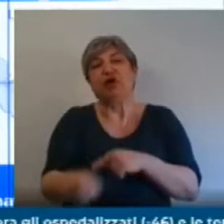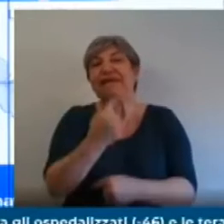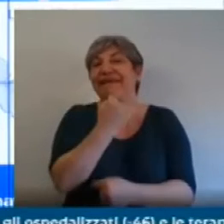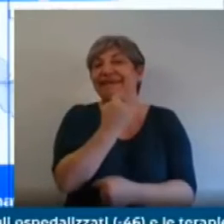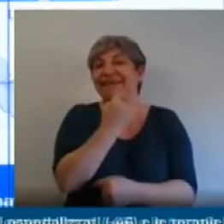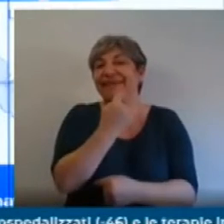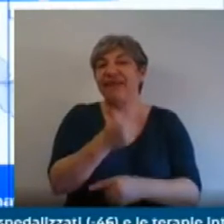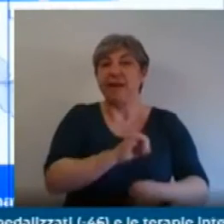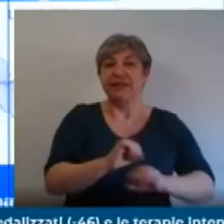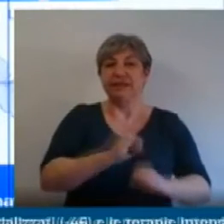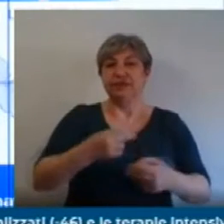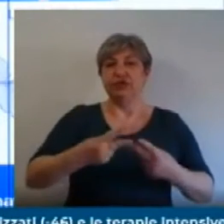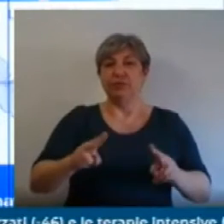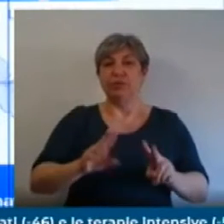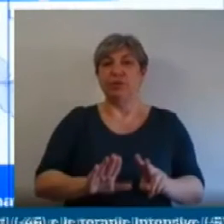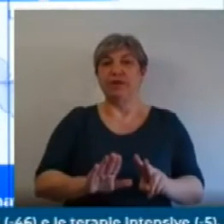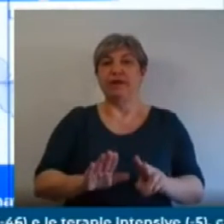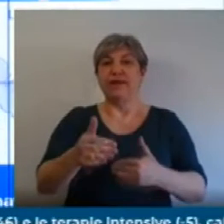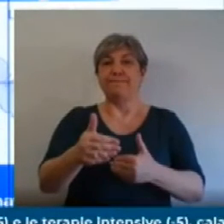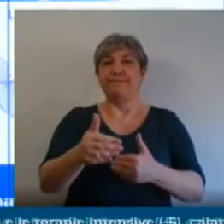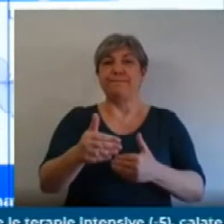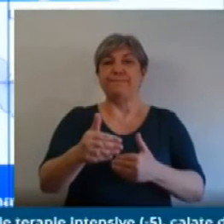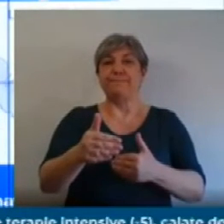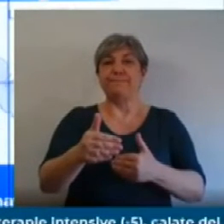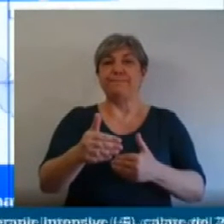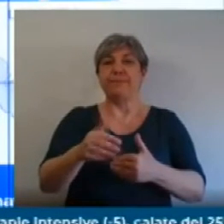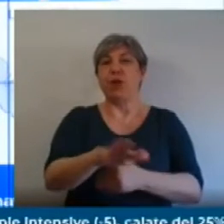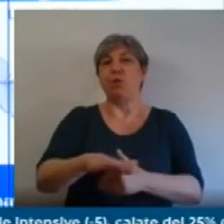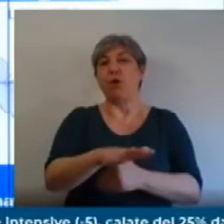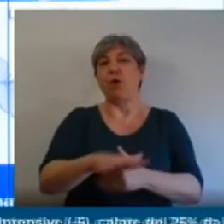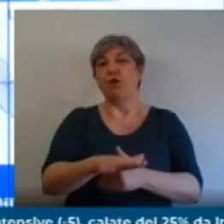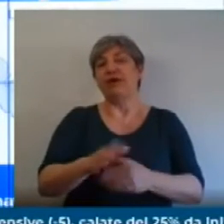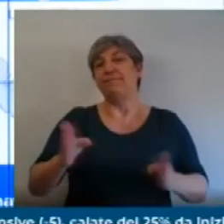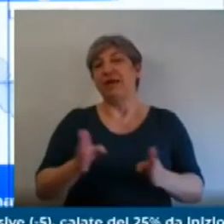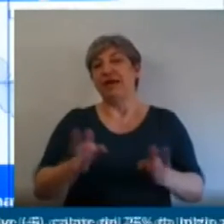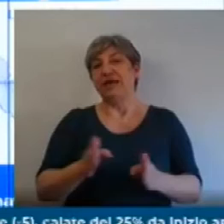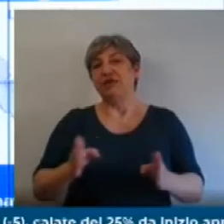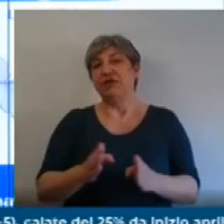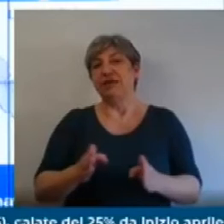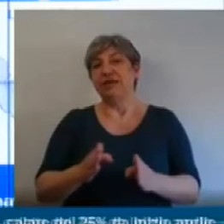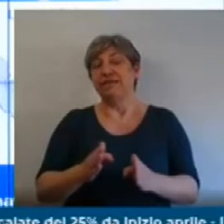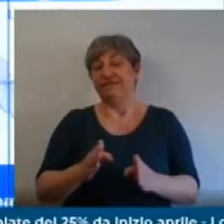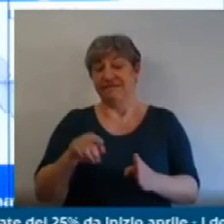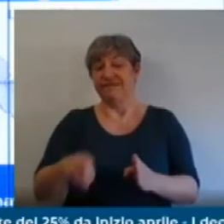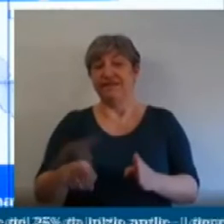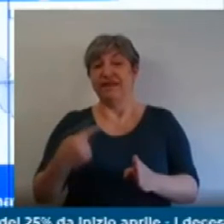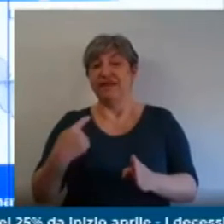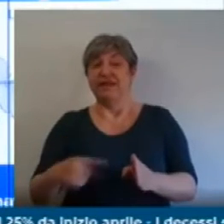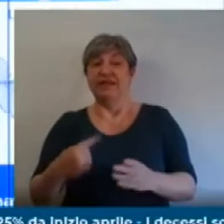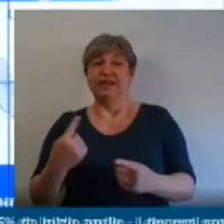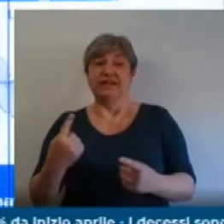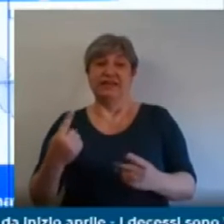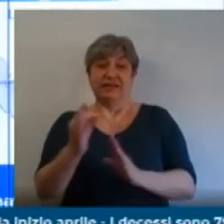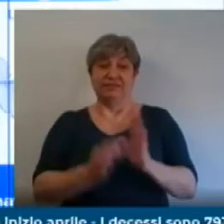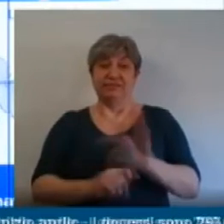ovviamente fino al 3 maggio notte quando poi il governo in qualche modo rinterverrà